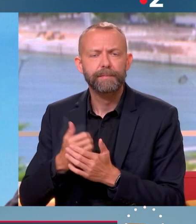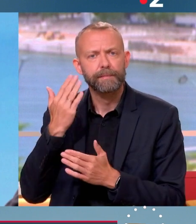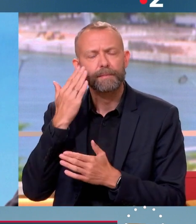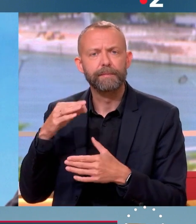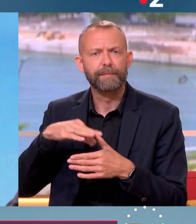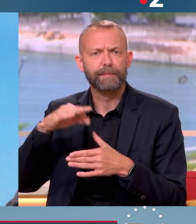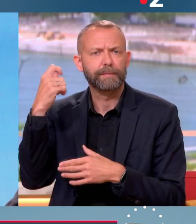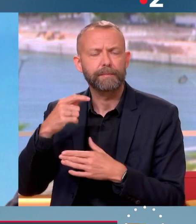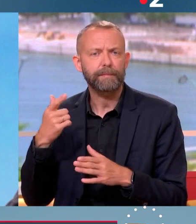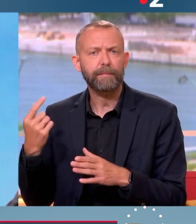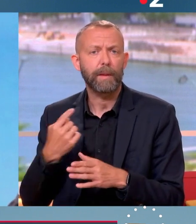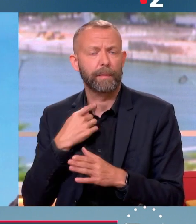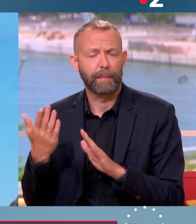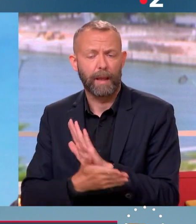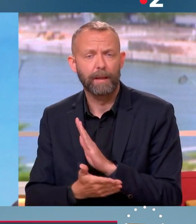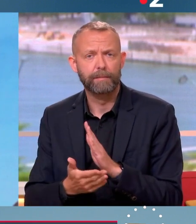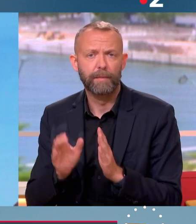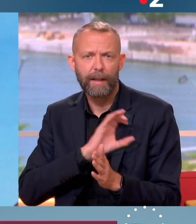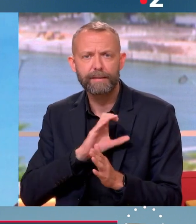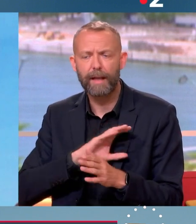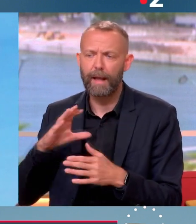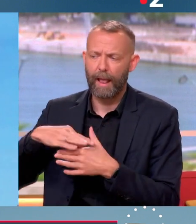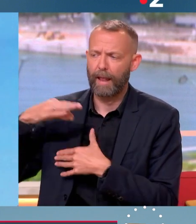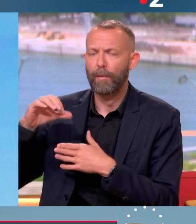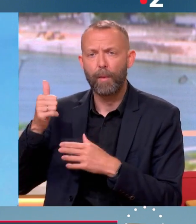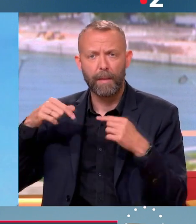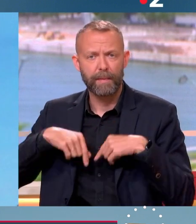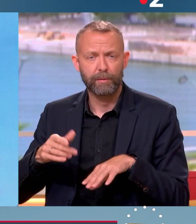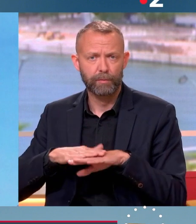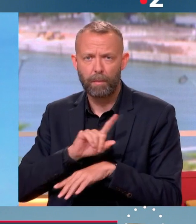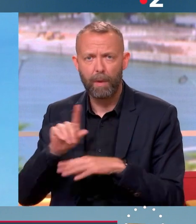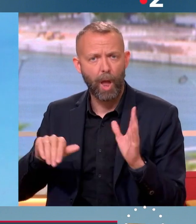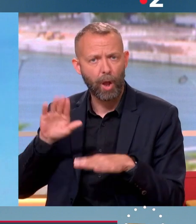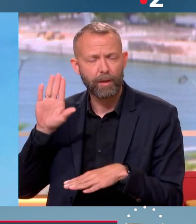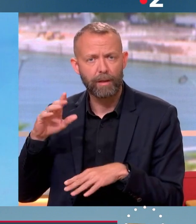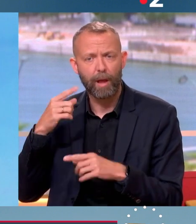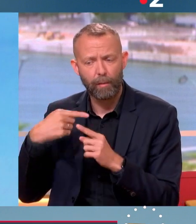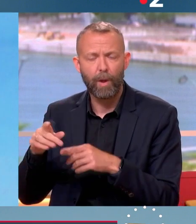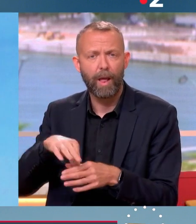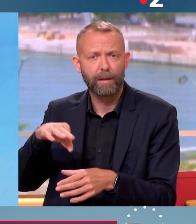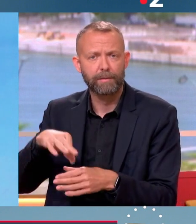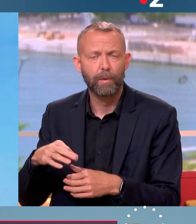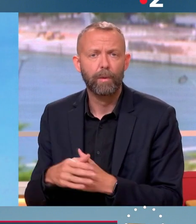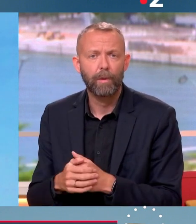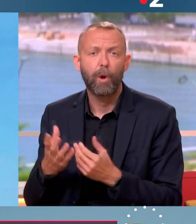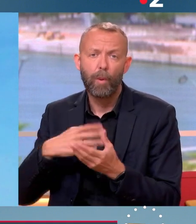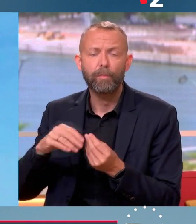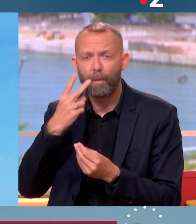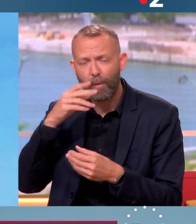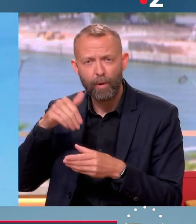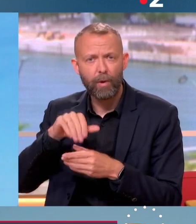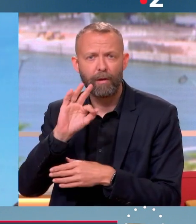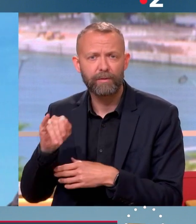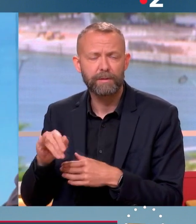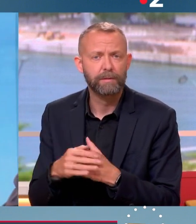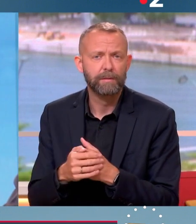l'élection présidentielle, on essaie de se faire élire Premier ministre sans pour autant être candidat aux élections. Et puis on voit bien au sein de la France insoumise aujourd'hui, parce